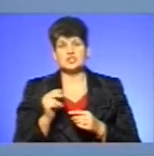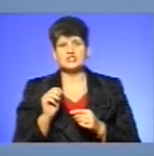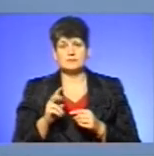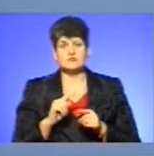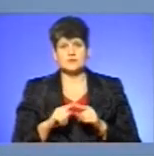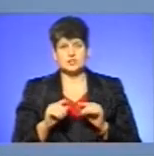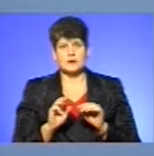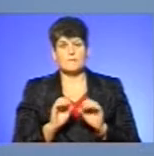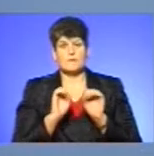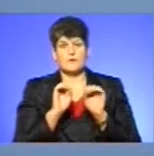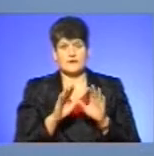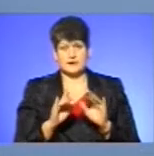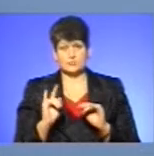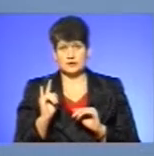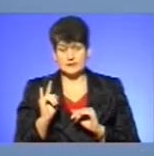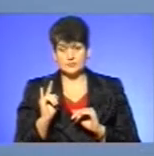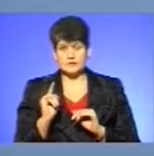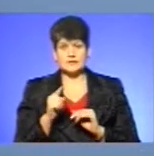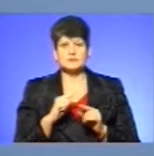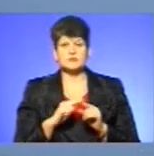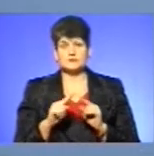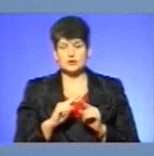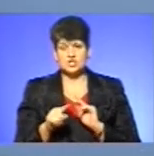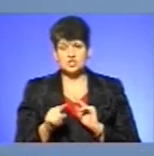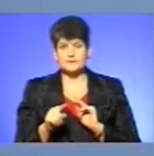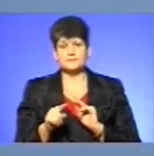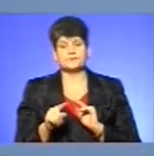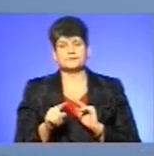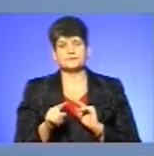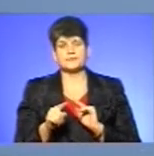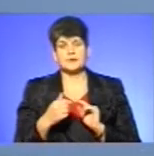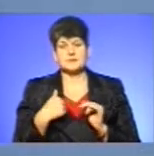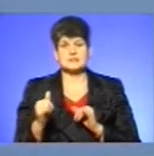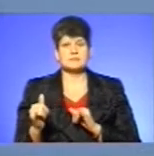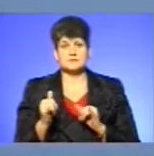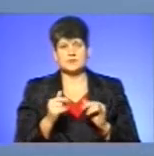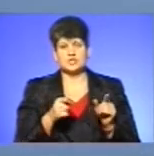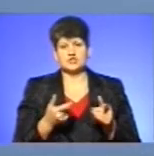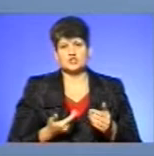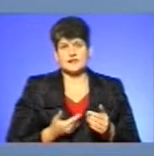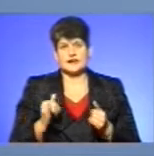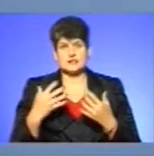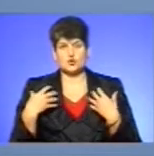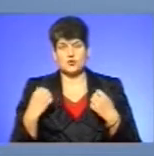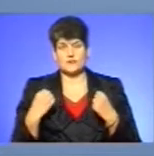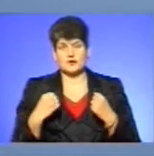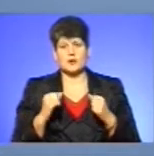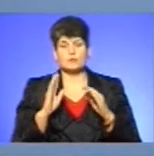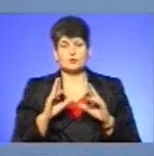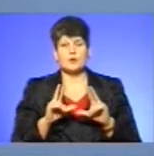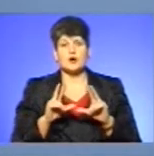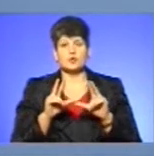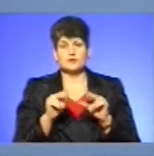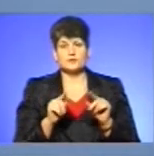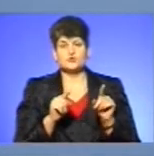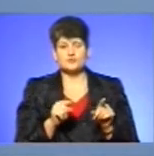повернемо ту дитину, тим скоріше ми забезпечимо її життя і здоров'я. Ми можемо гарантувати, що вона